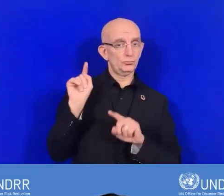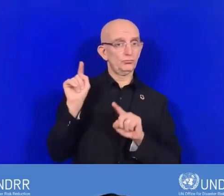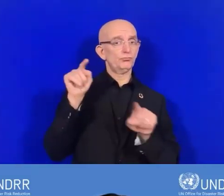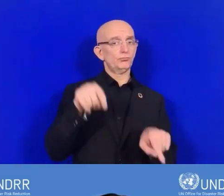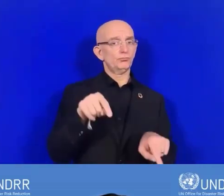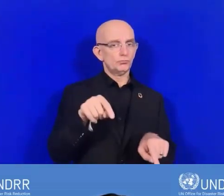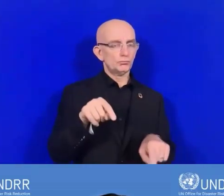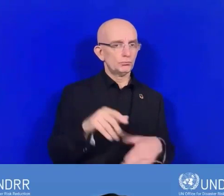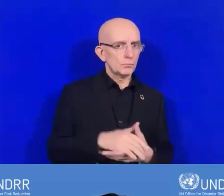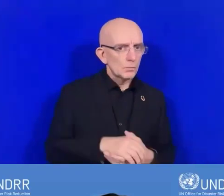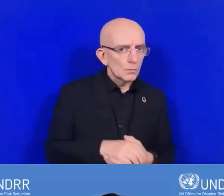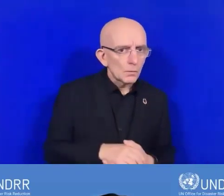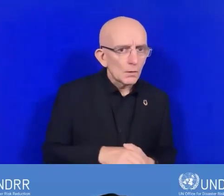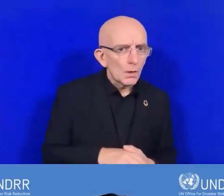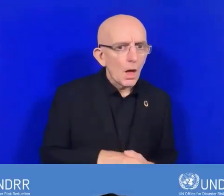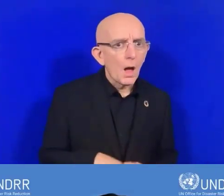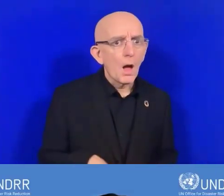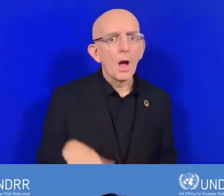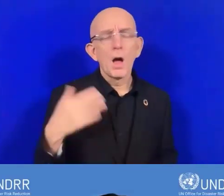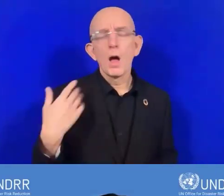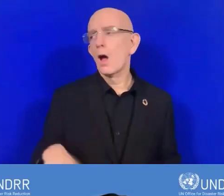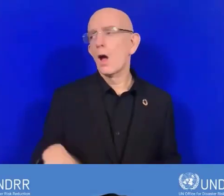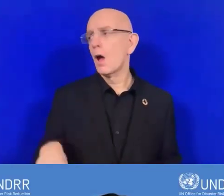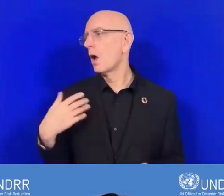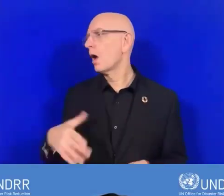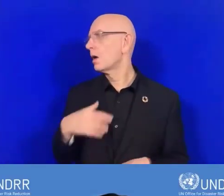compréhension de la notion de résilience.